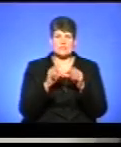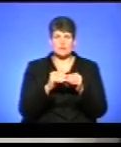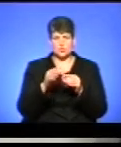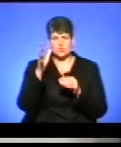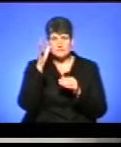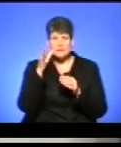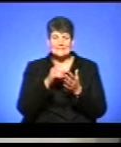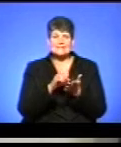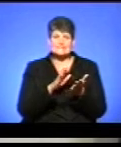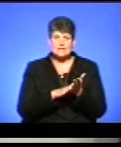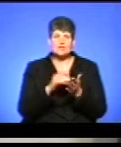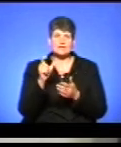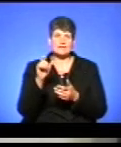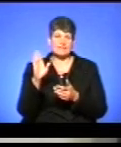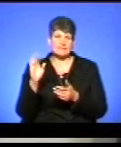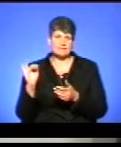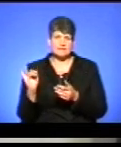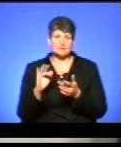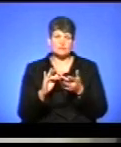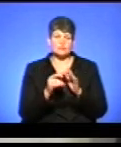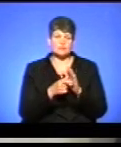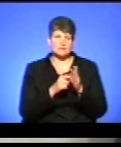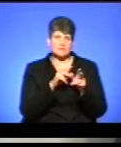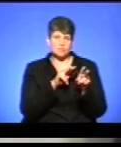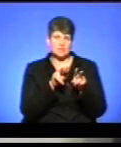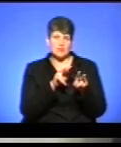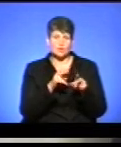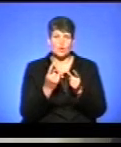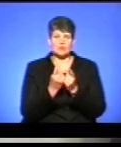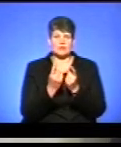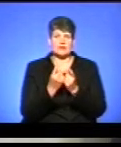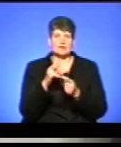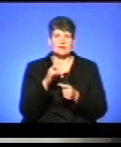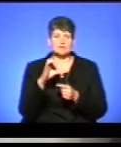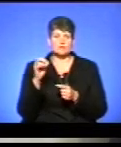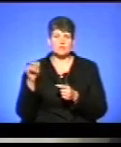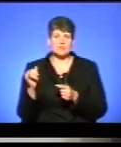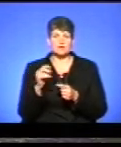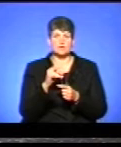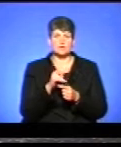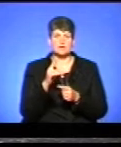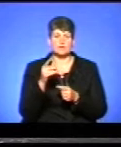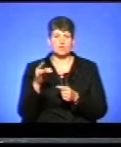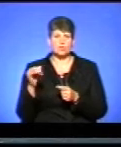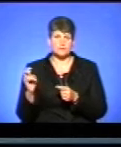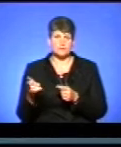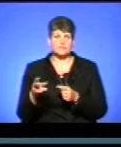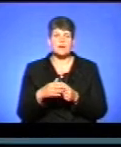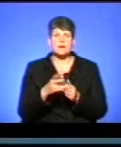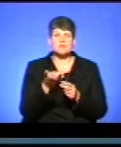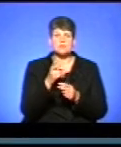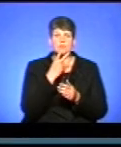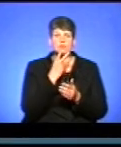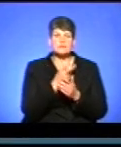За реєстрацією Єви в електронному кабінеті спостерігають однокласниці Лілія Слободян та Люда Грибонюк. Прийшла подивитися, як